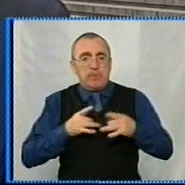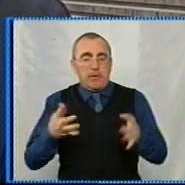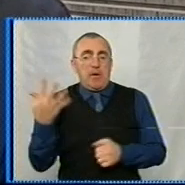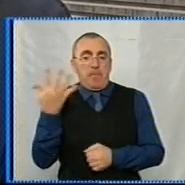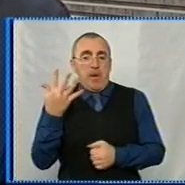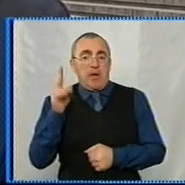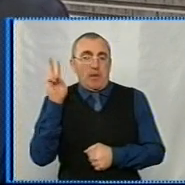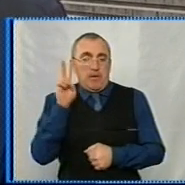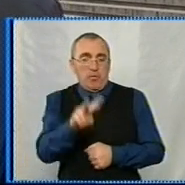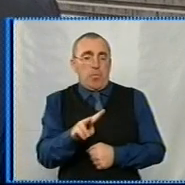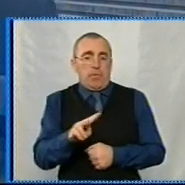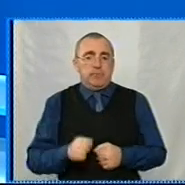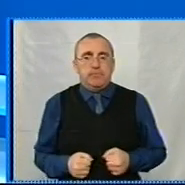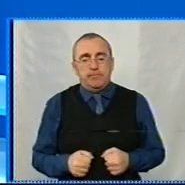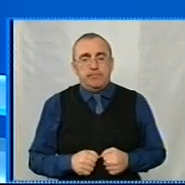'ятий тролейбус запустити.